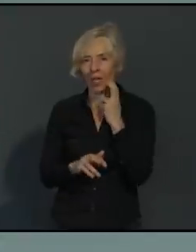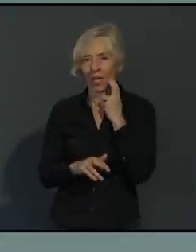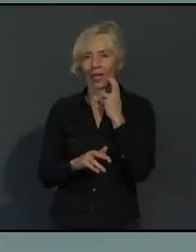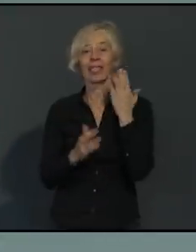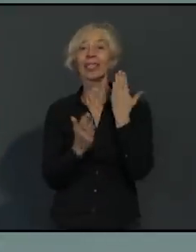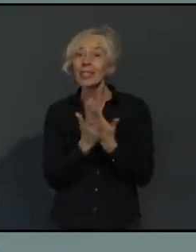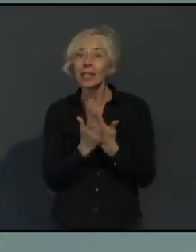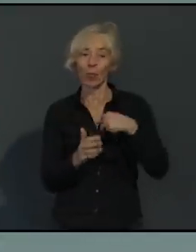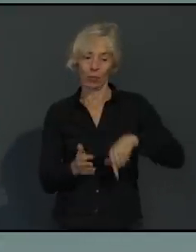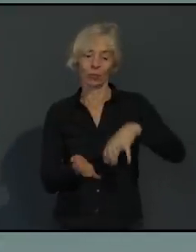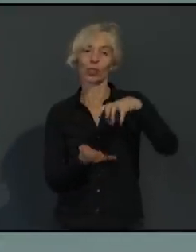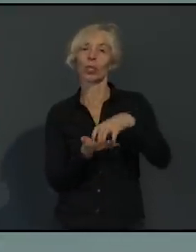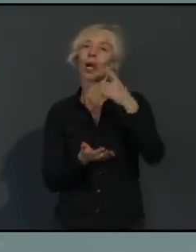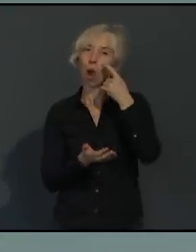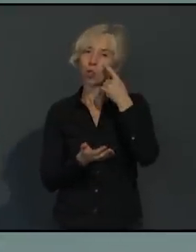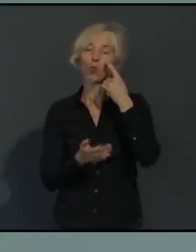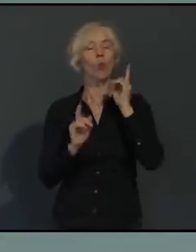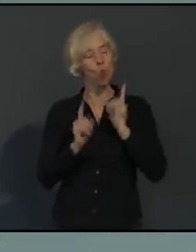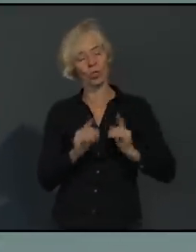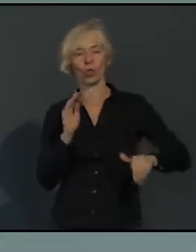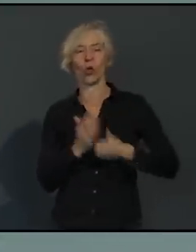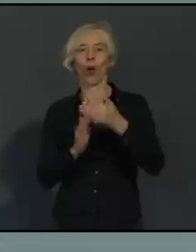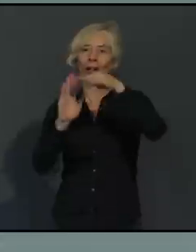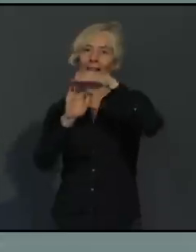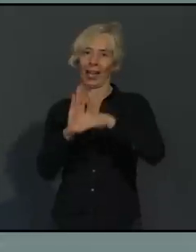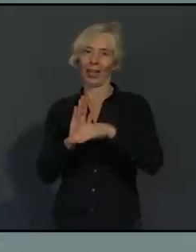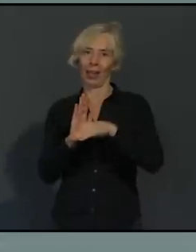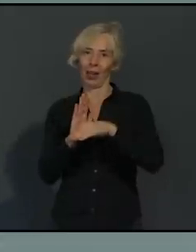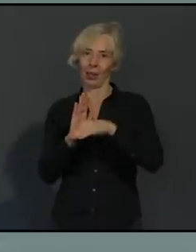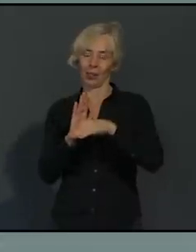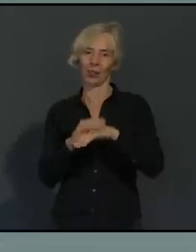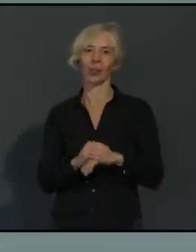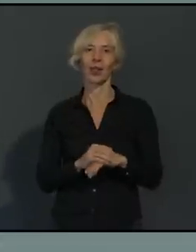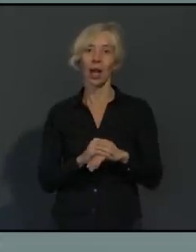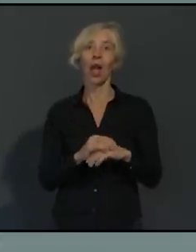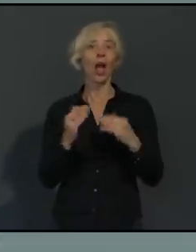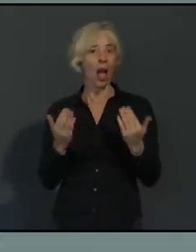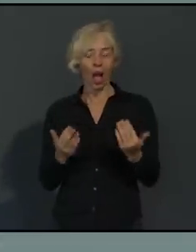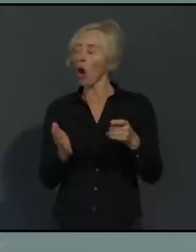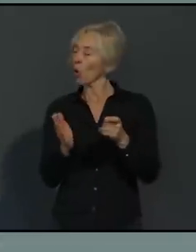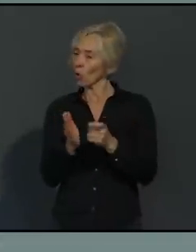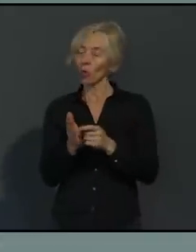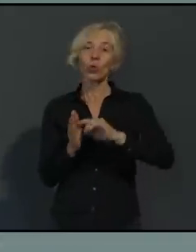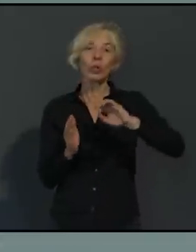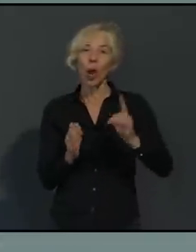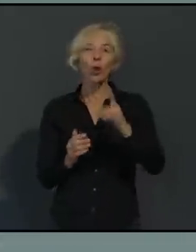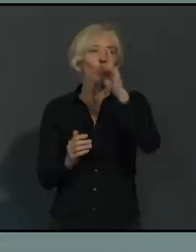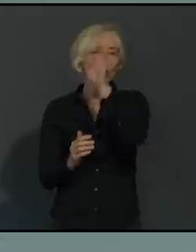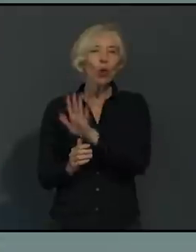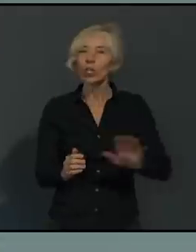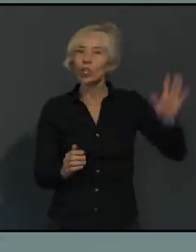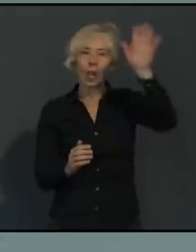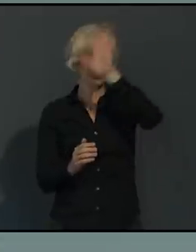Gerade auch, weil bundesweit niemand sagen kann, woher die Infektionen kommen. Rund 80 Prozent